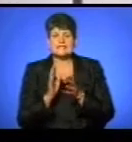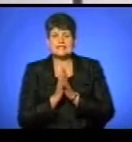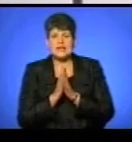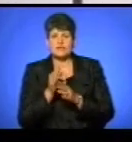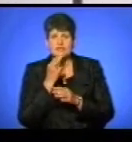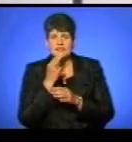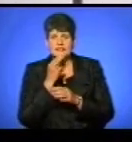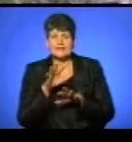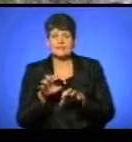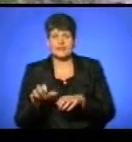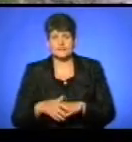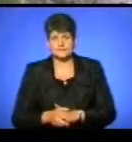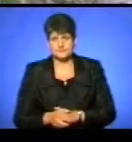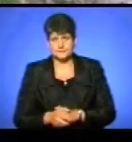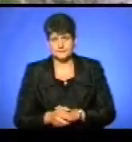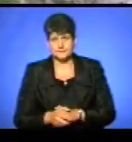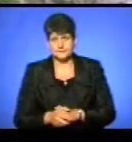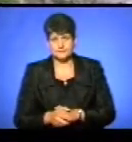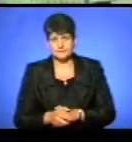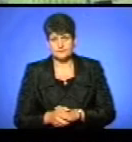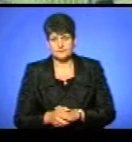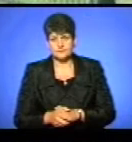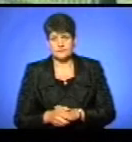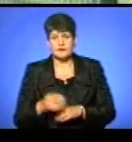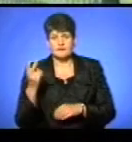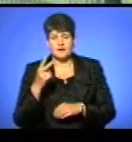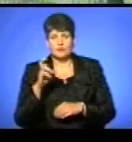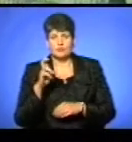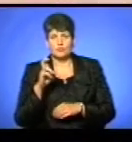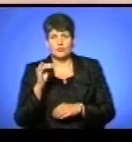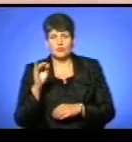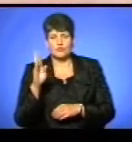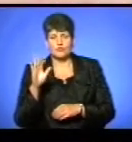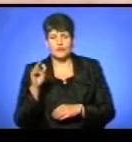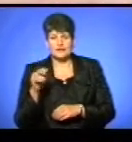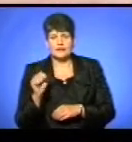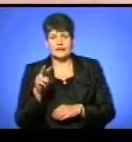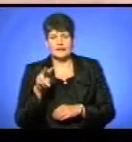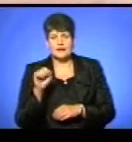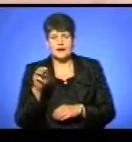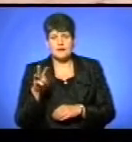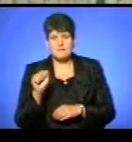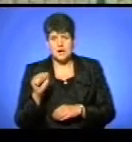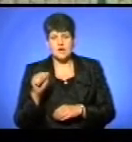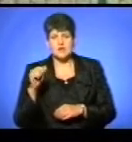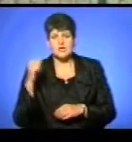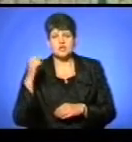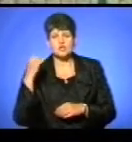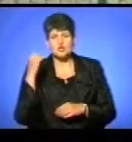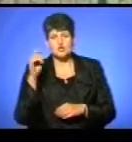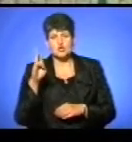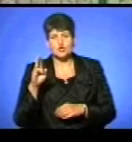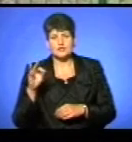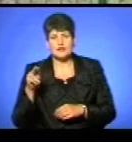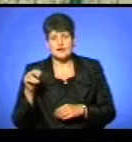Котенко бачила звірів. Пара буйволів та лама, самець яка і шотландська корова прибули з Київської